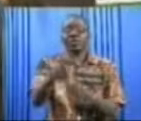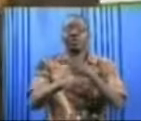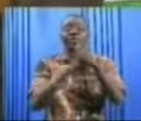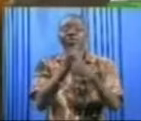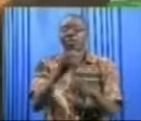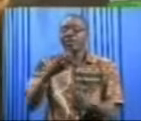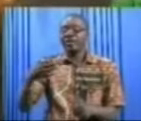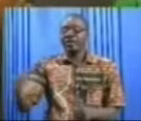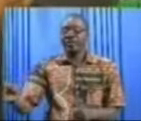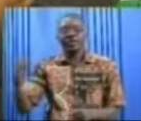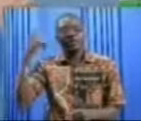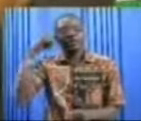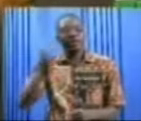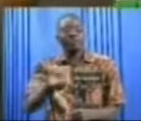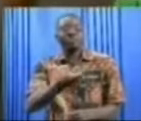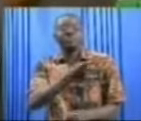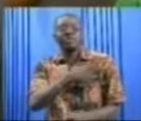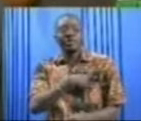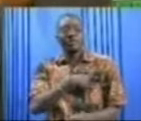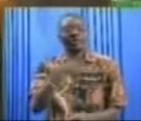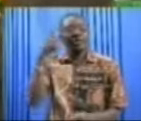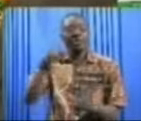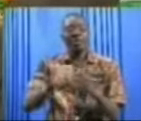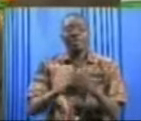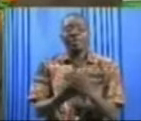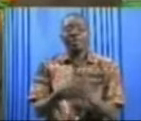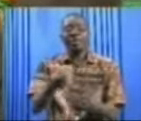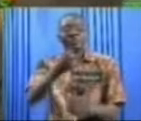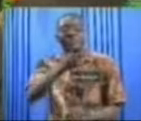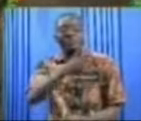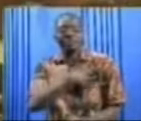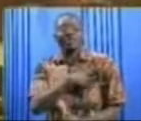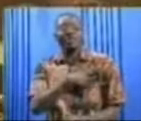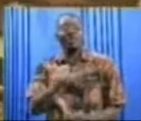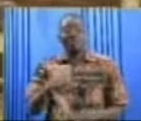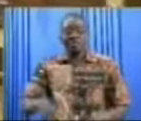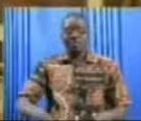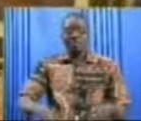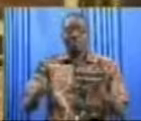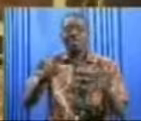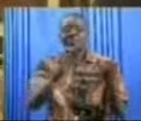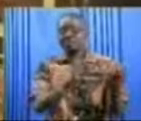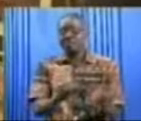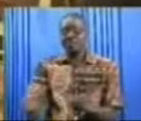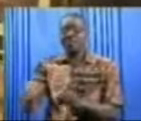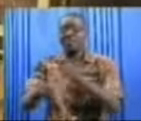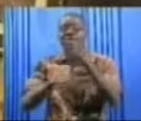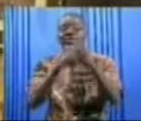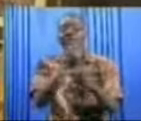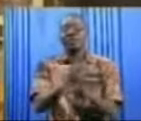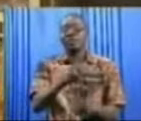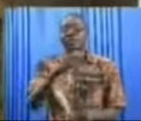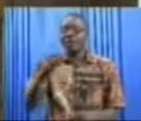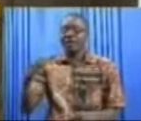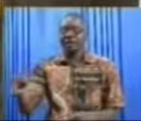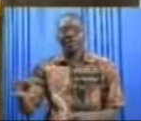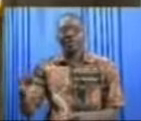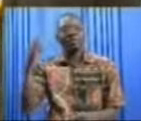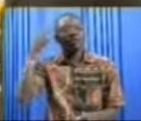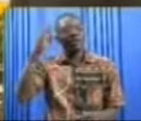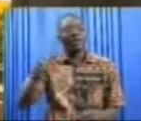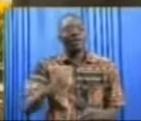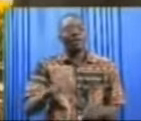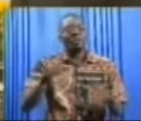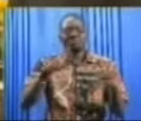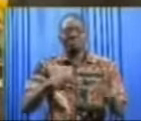et immortalisée au début, par une distinction honorifique au rang d'officier de l'ordre national burkinabé, par un souvenir